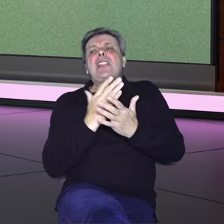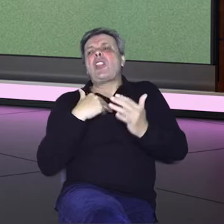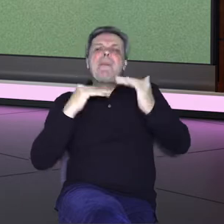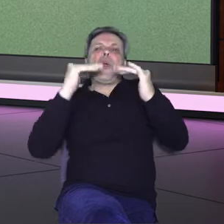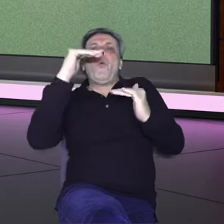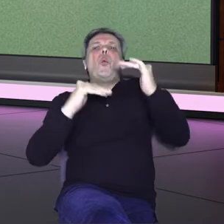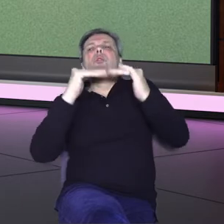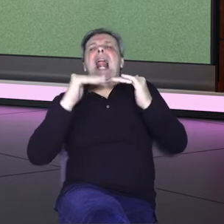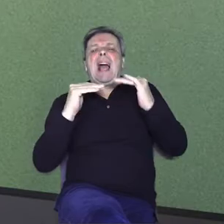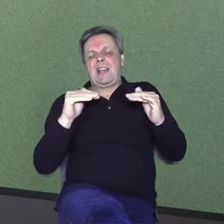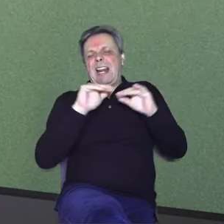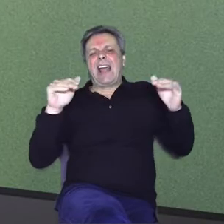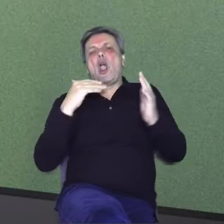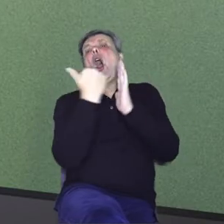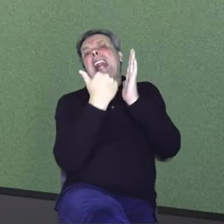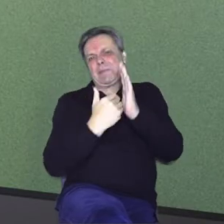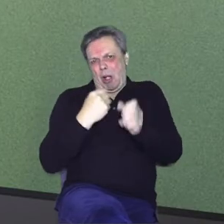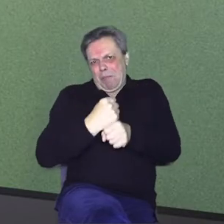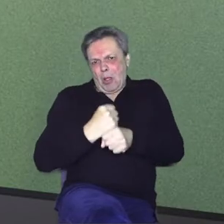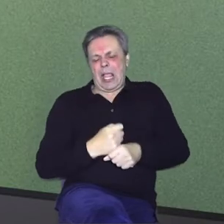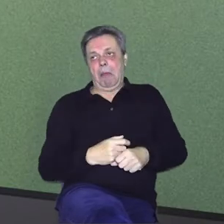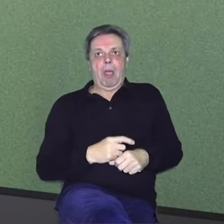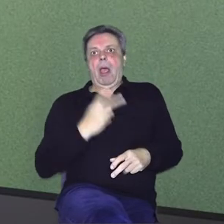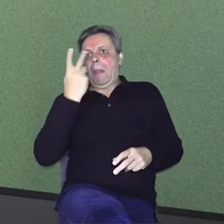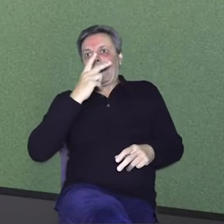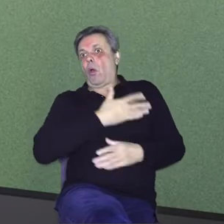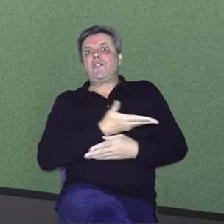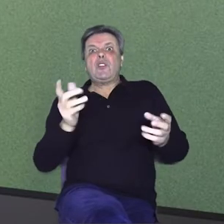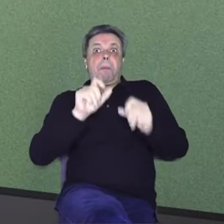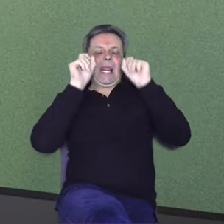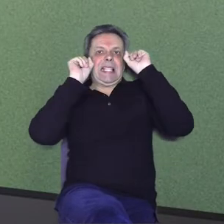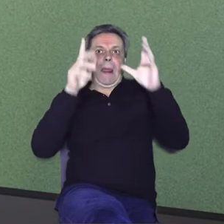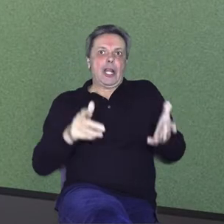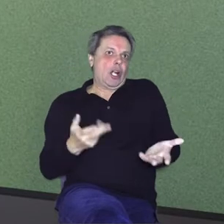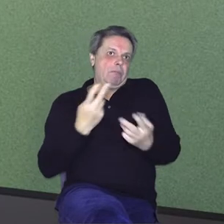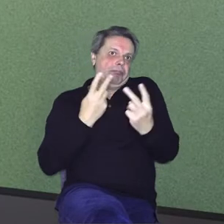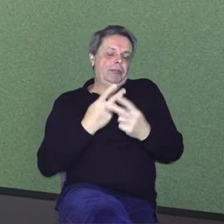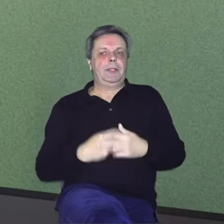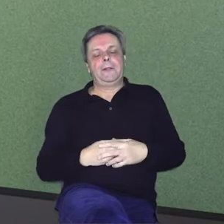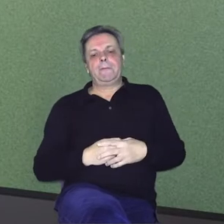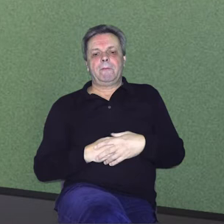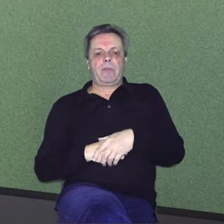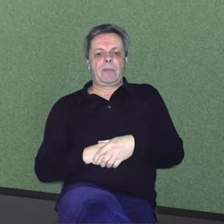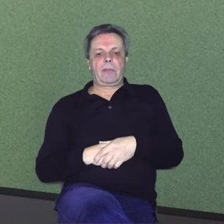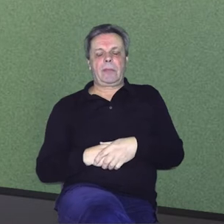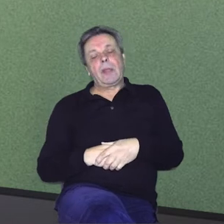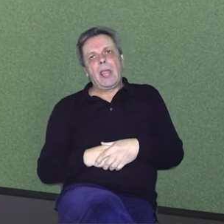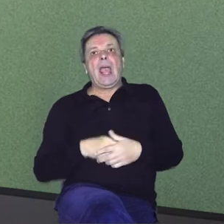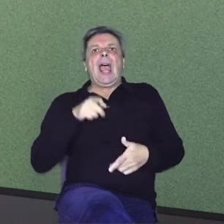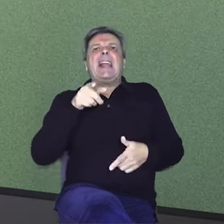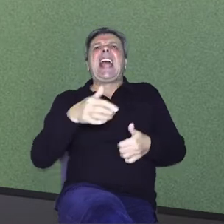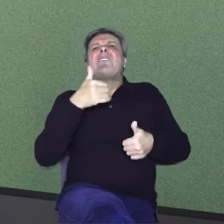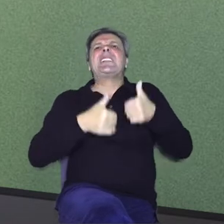uspijem doći na snimanje. I bili su naravno svi iznenađeni i sad mi je to dan danas dogatio. Obično se takva